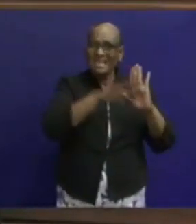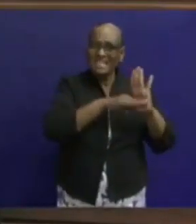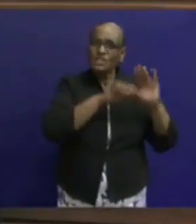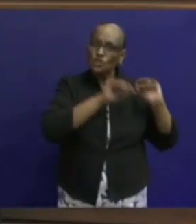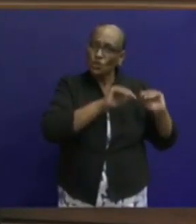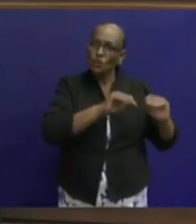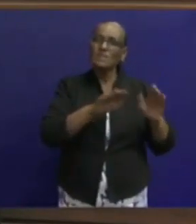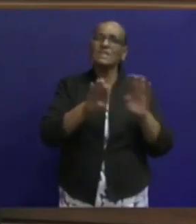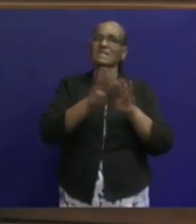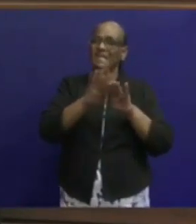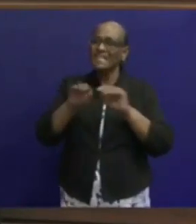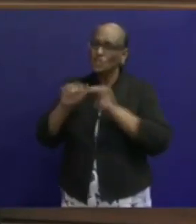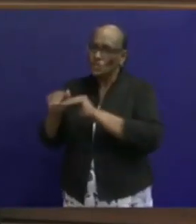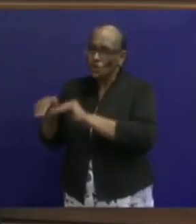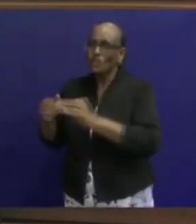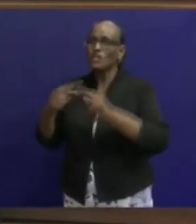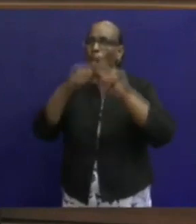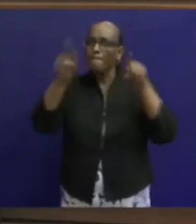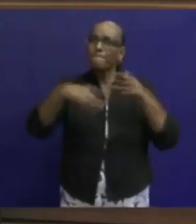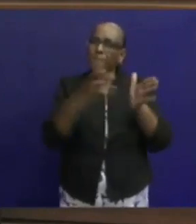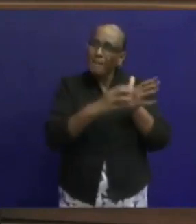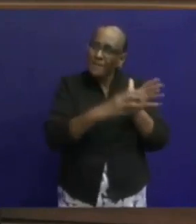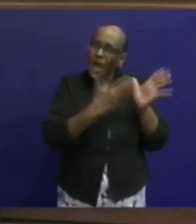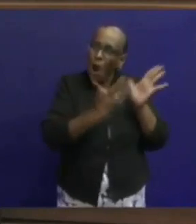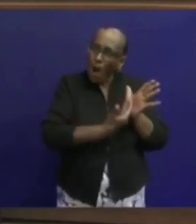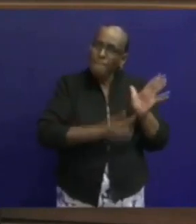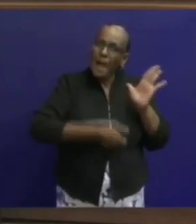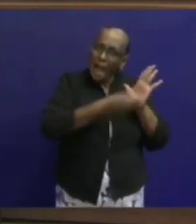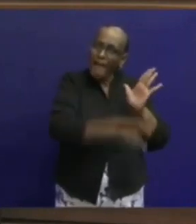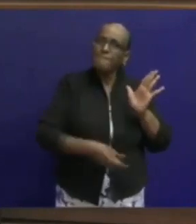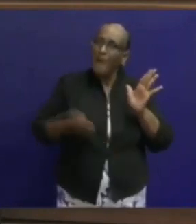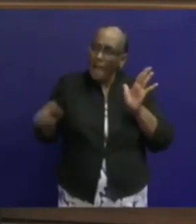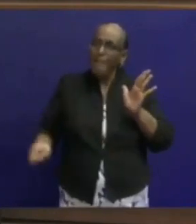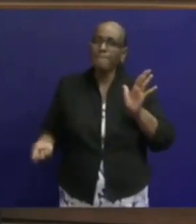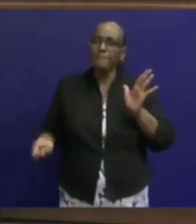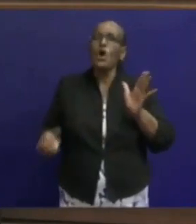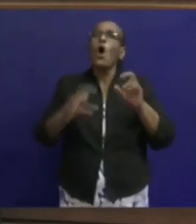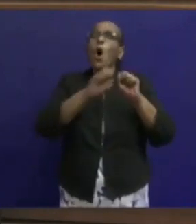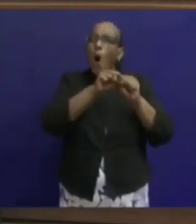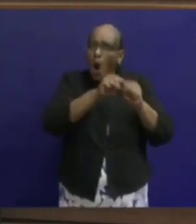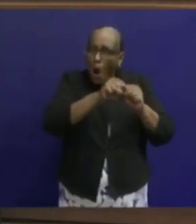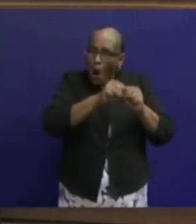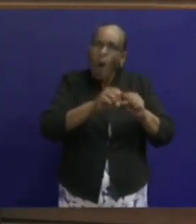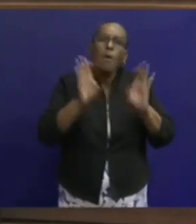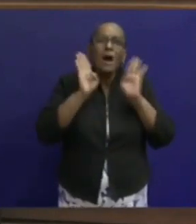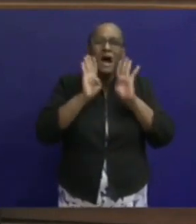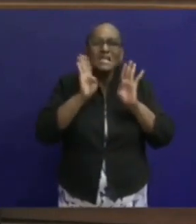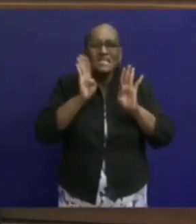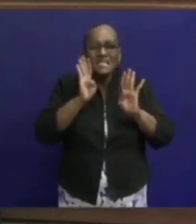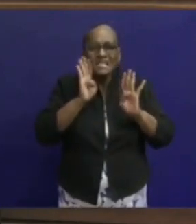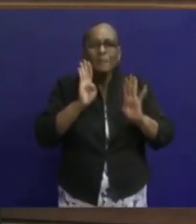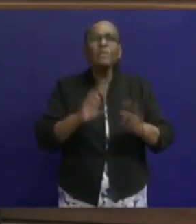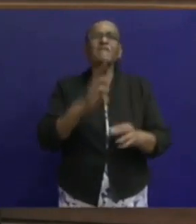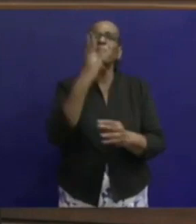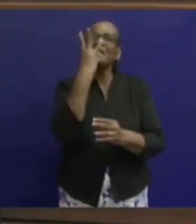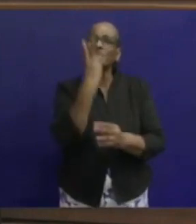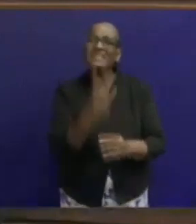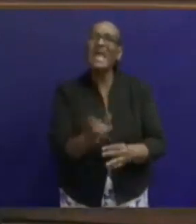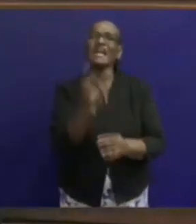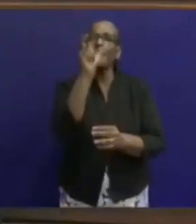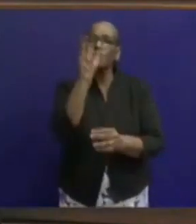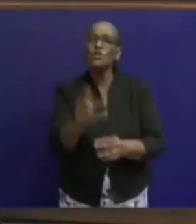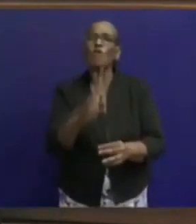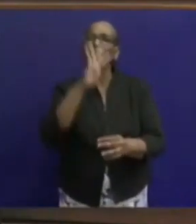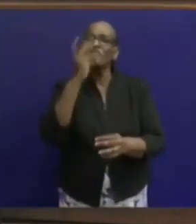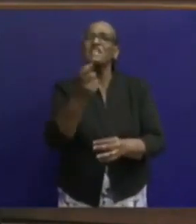gegeven. Er zijn instructies op papier die u heeft gehad. Houdt u zich alsjeblieft. En ik ben volgens mij de derde persoon of de